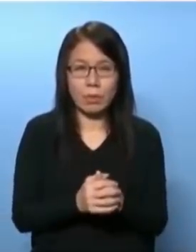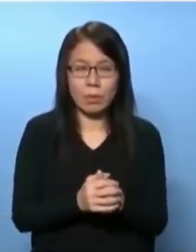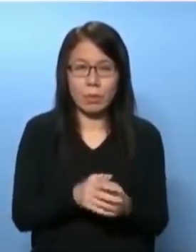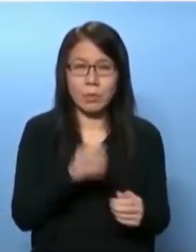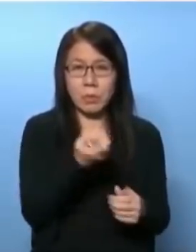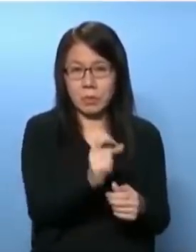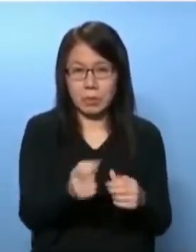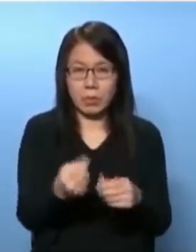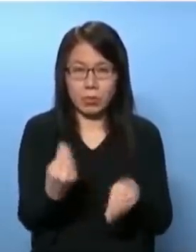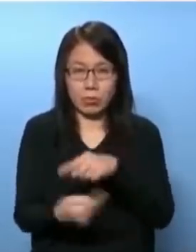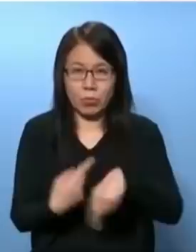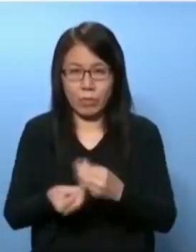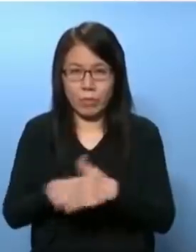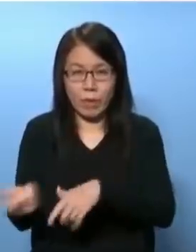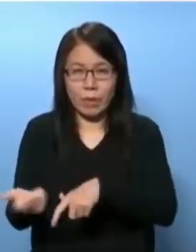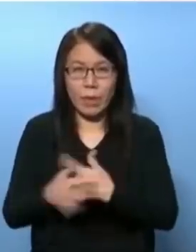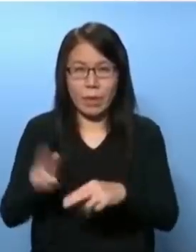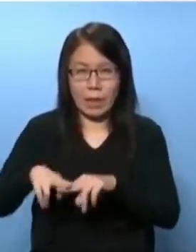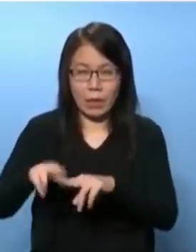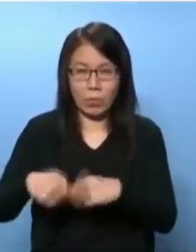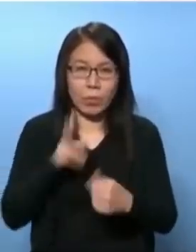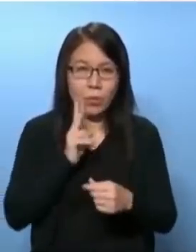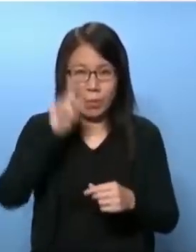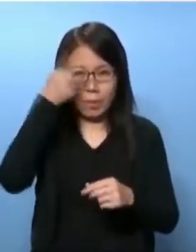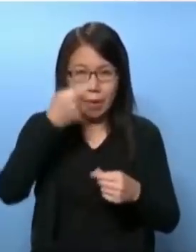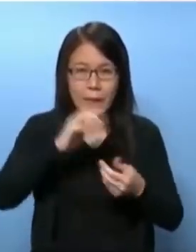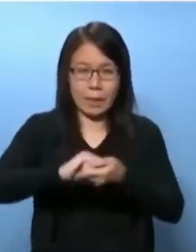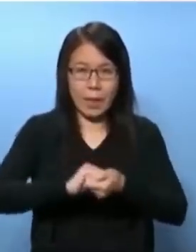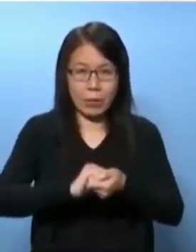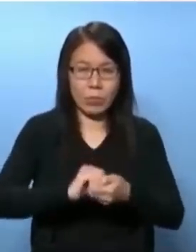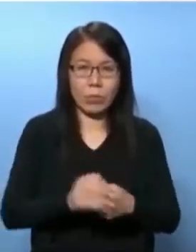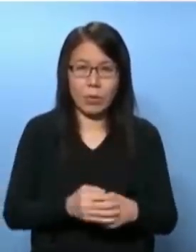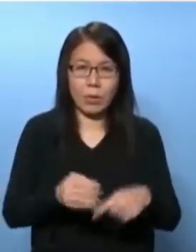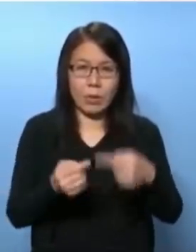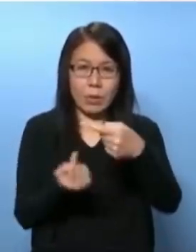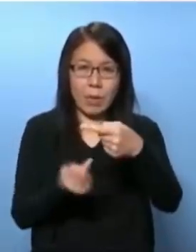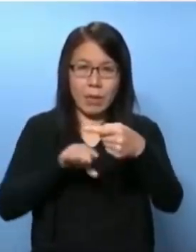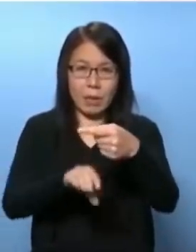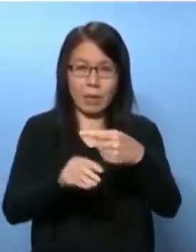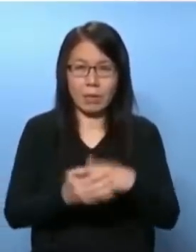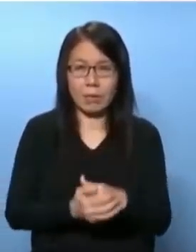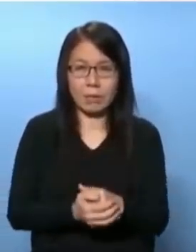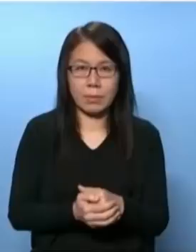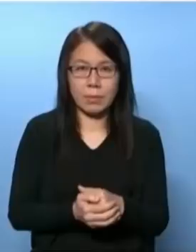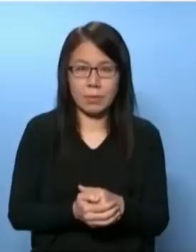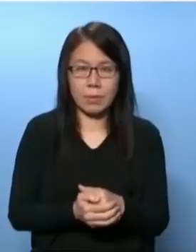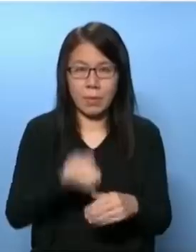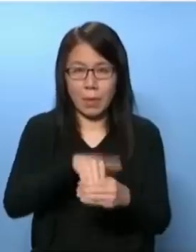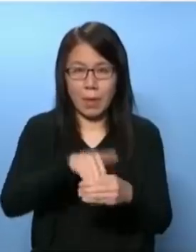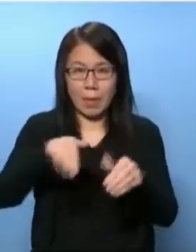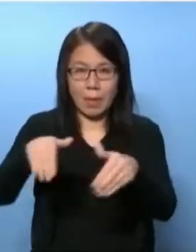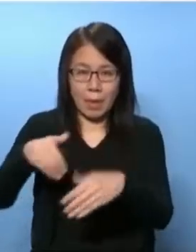回大陆怎样去做呢明日大遇最好了一万亿起标价一万亿